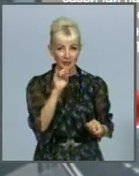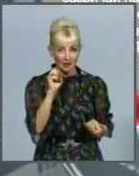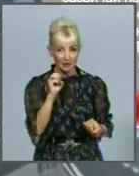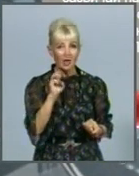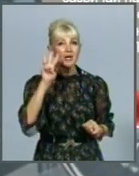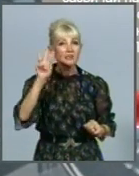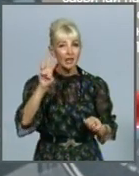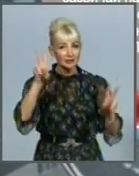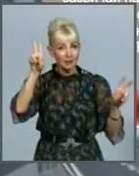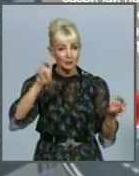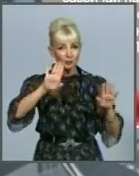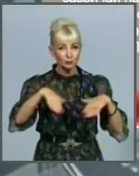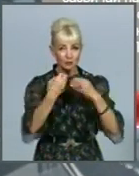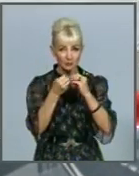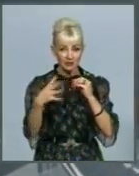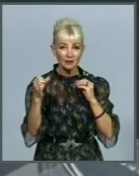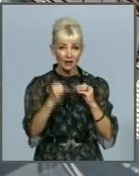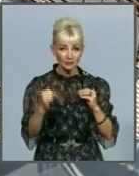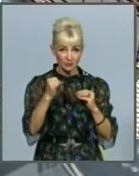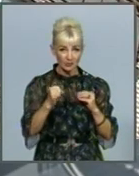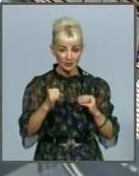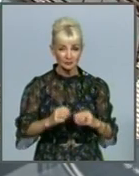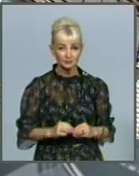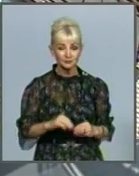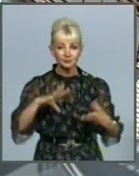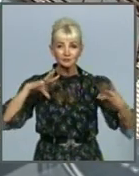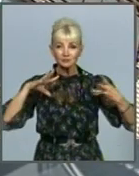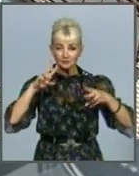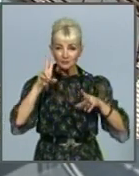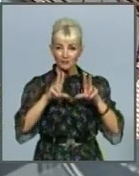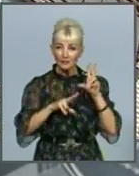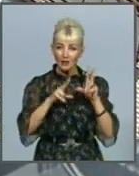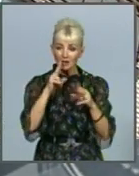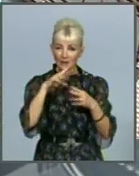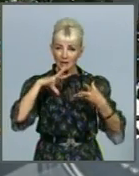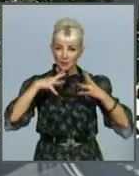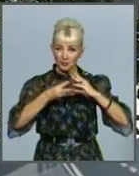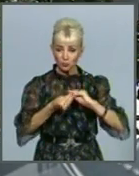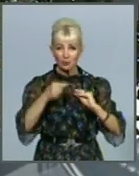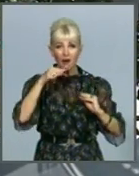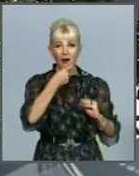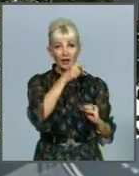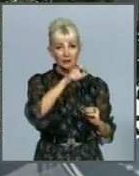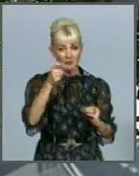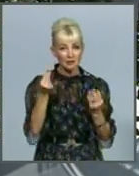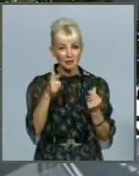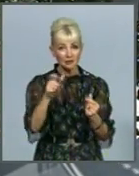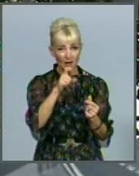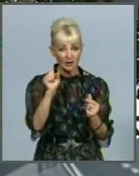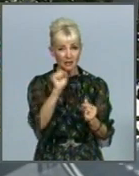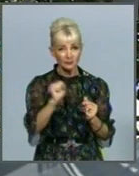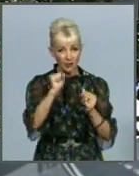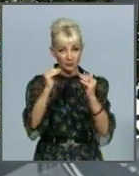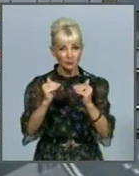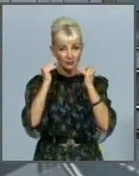компанії після 15 серпня. За підрахунками економістів, загалом ціна на газ у серпні зросла